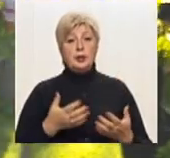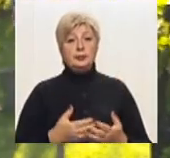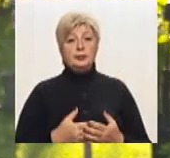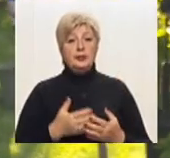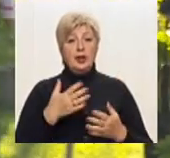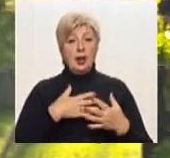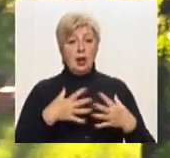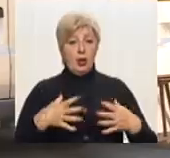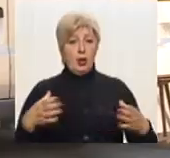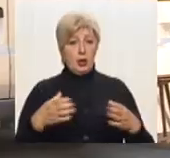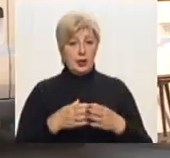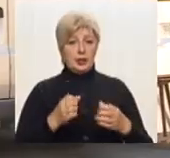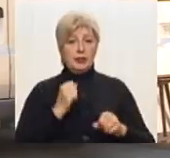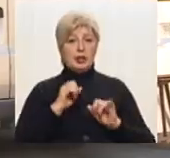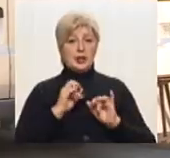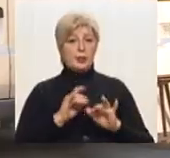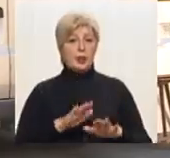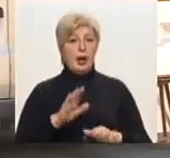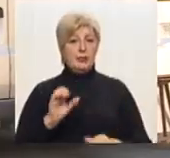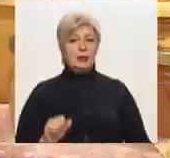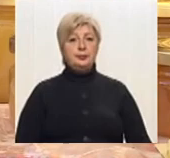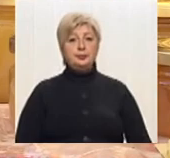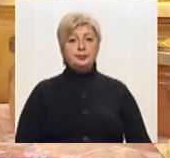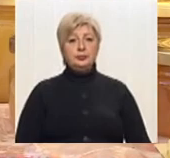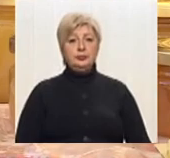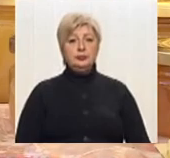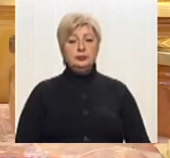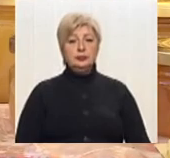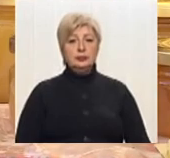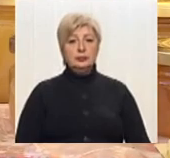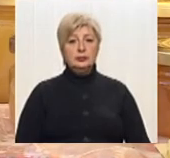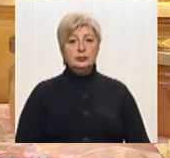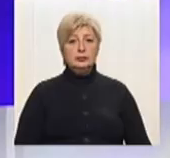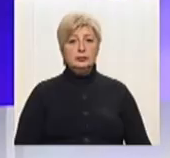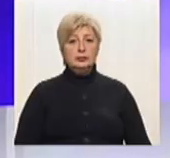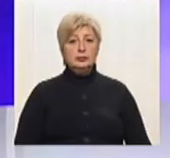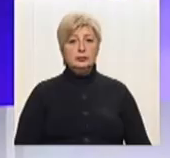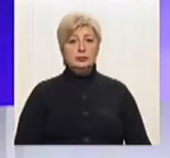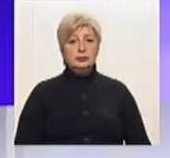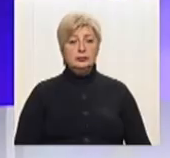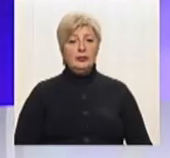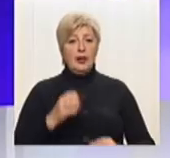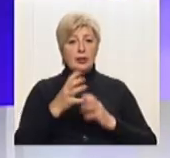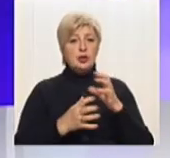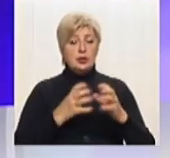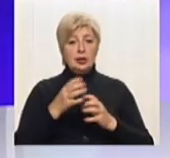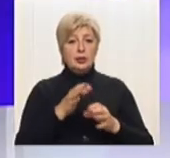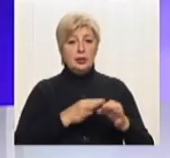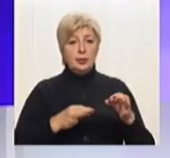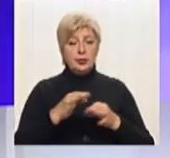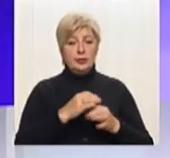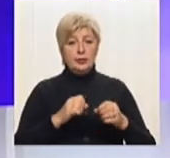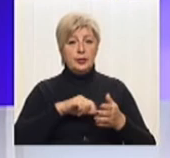колективна справа. Оксана Ващенко, Богдан Антоненко, новини 51-го. Міжнародний проєкт «Місто